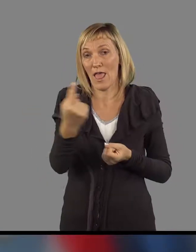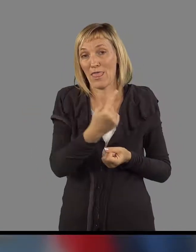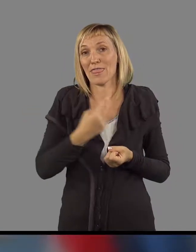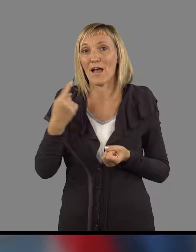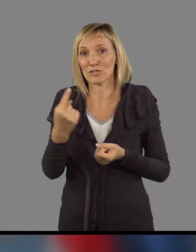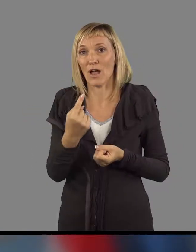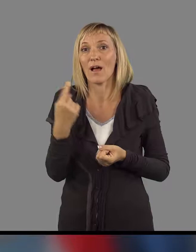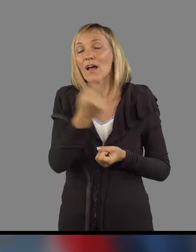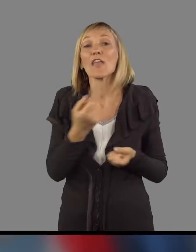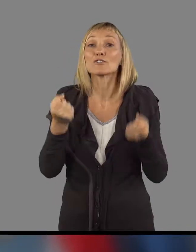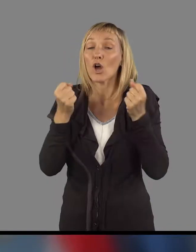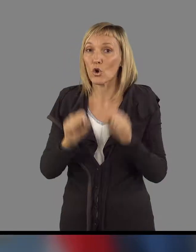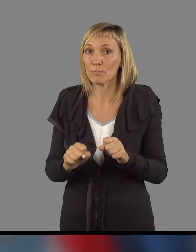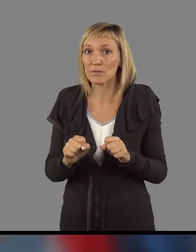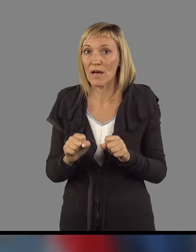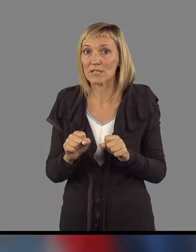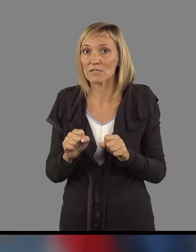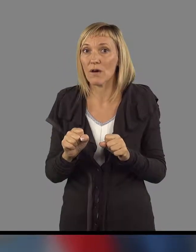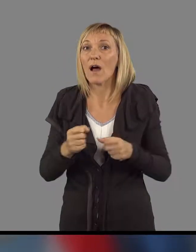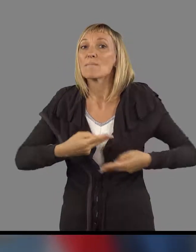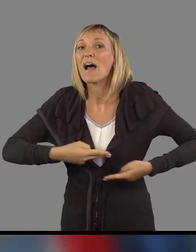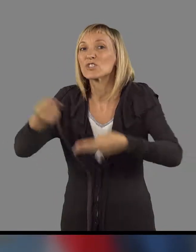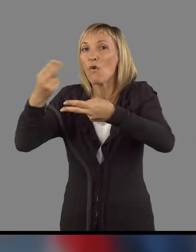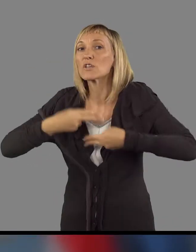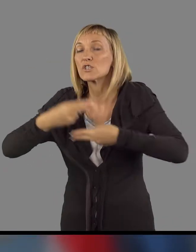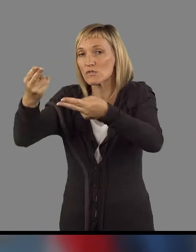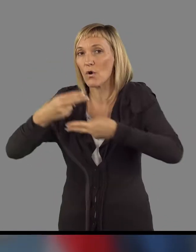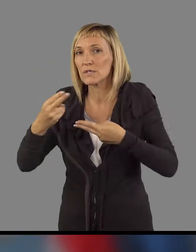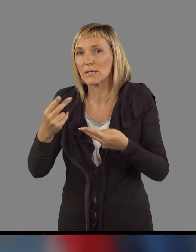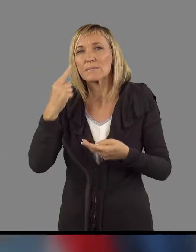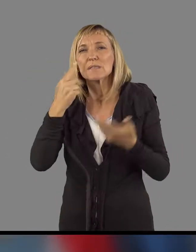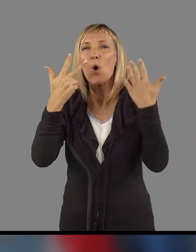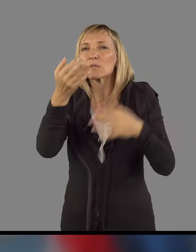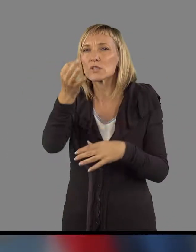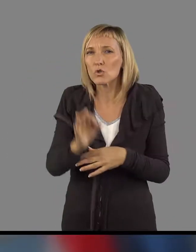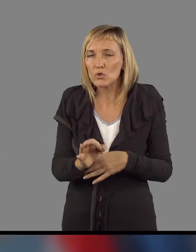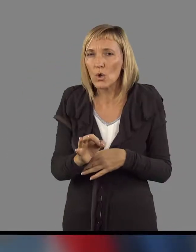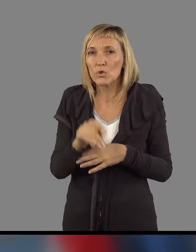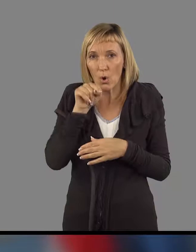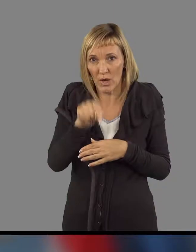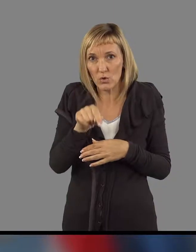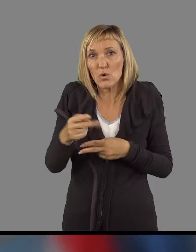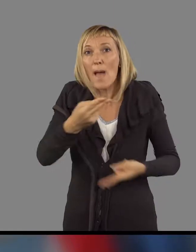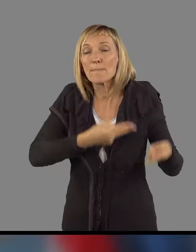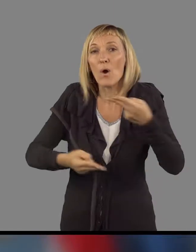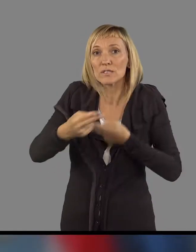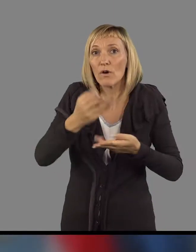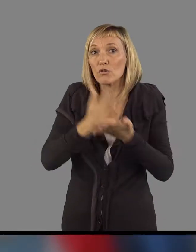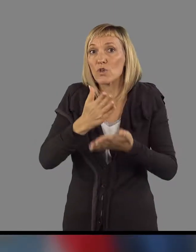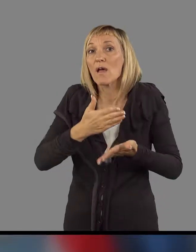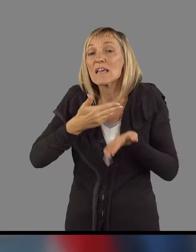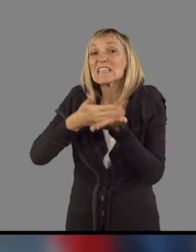gospodarstvo je izvozno naravnano? Mislim, da mi 80 odstotkov tistega, kar proizvedemo,